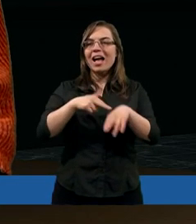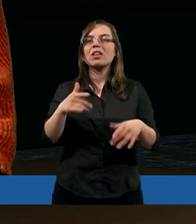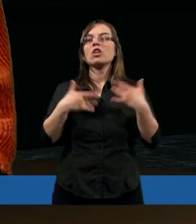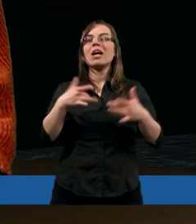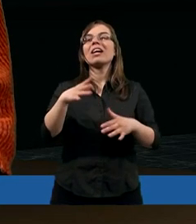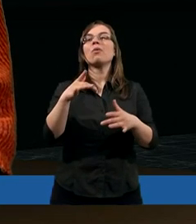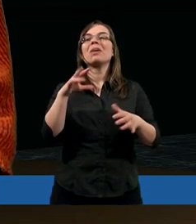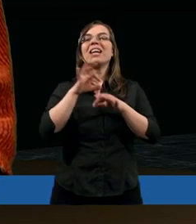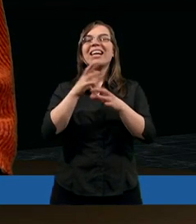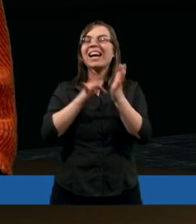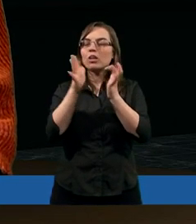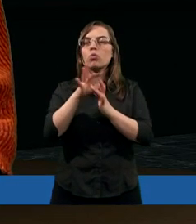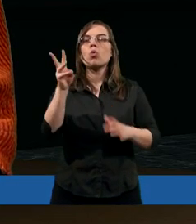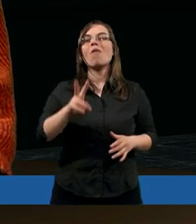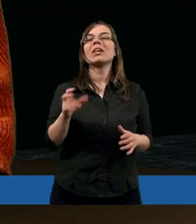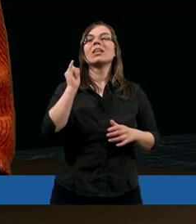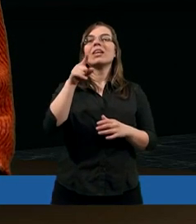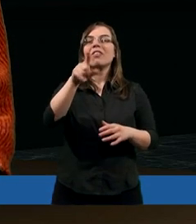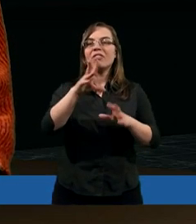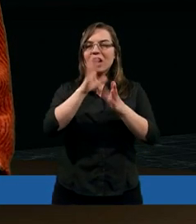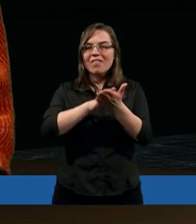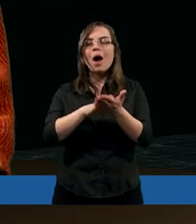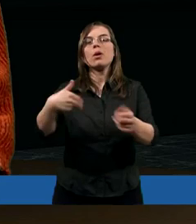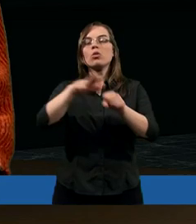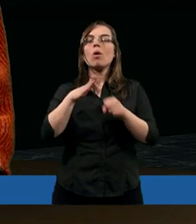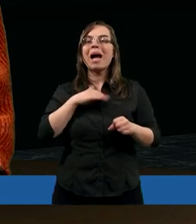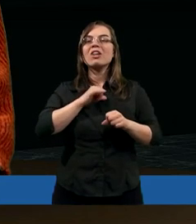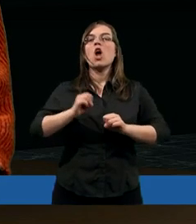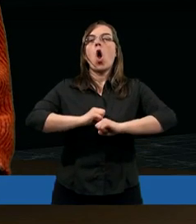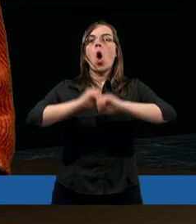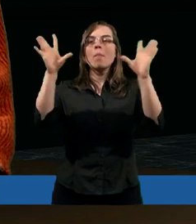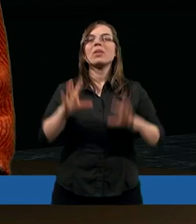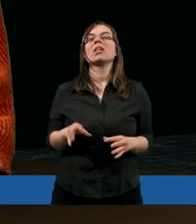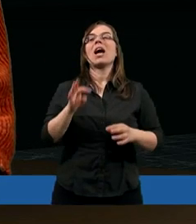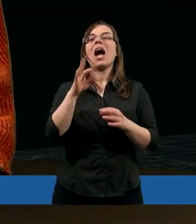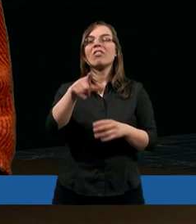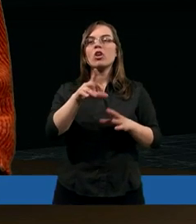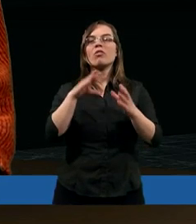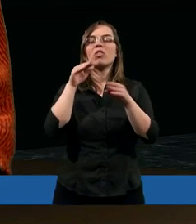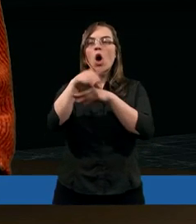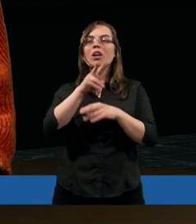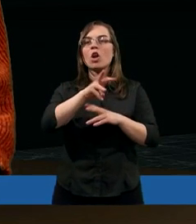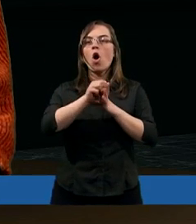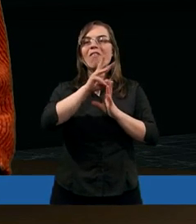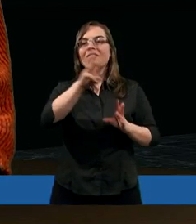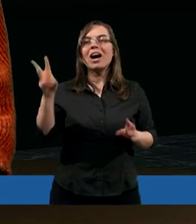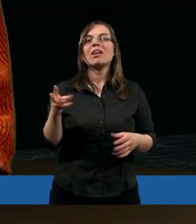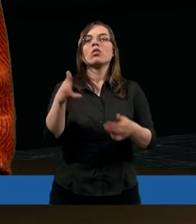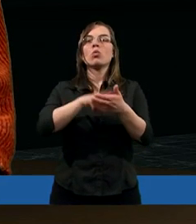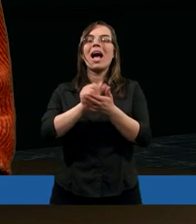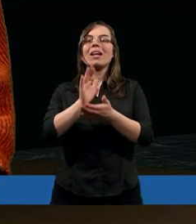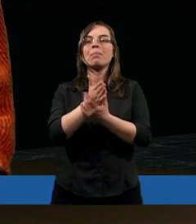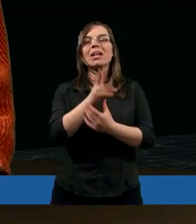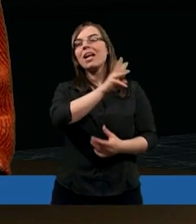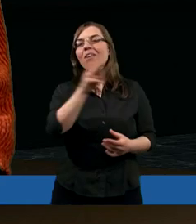cierpień chrystusowych oraz współczesnik chwały, która ma się objawić. Paście trzodę Bożą, która jest między